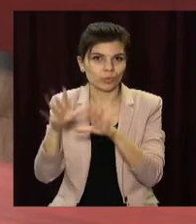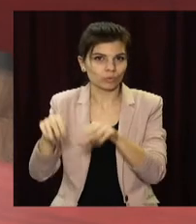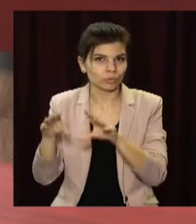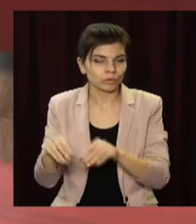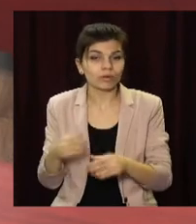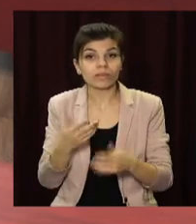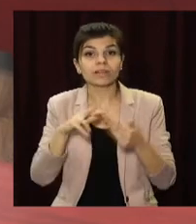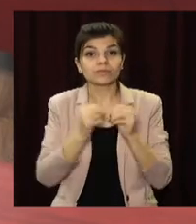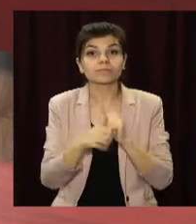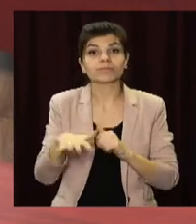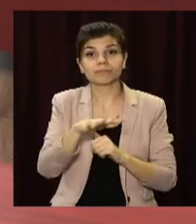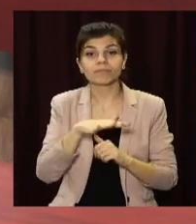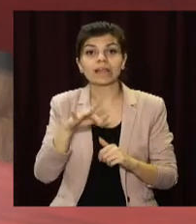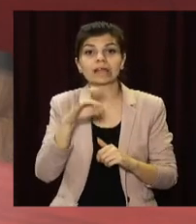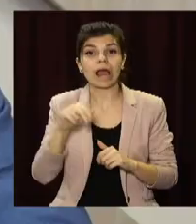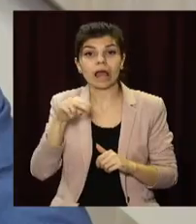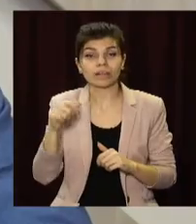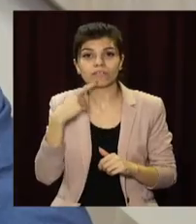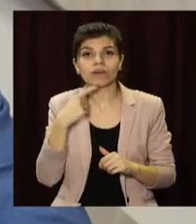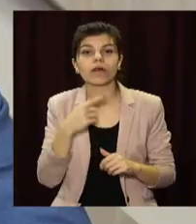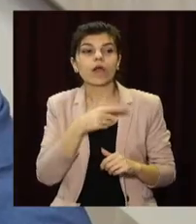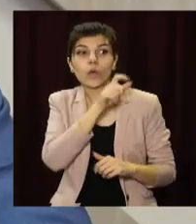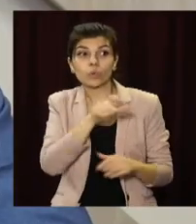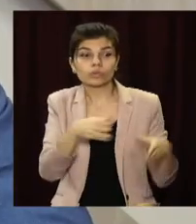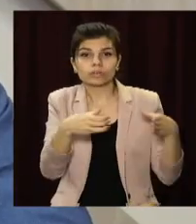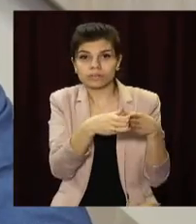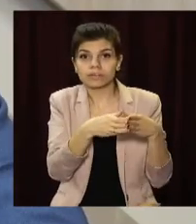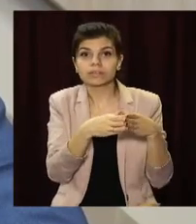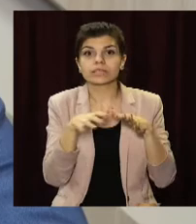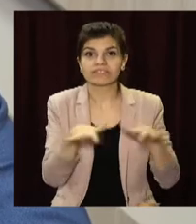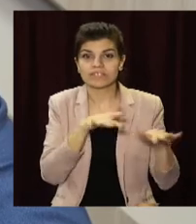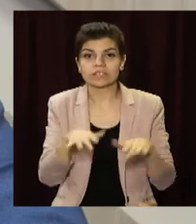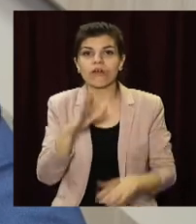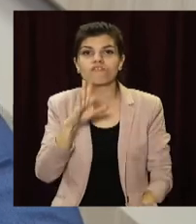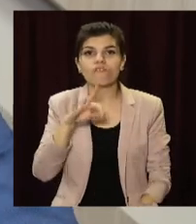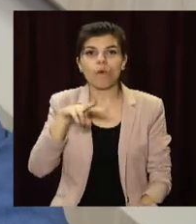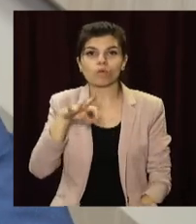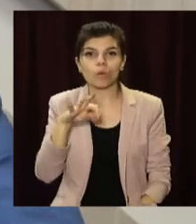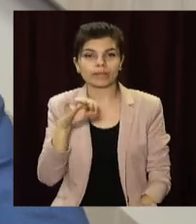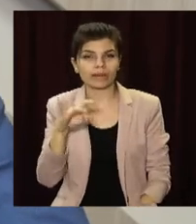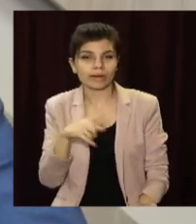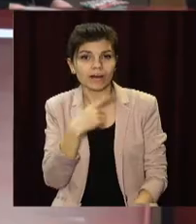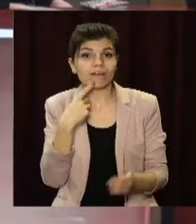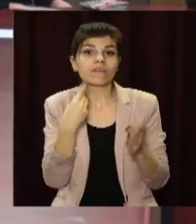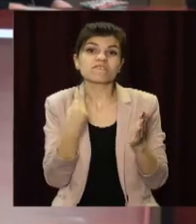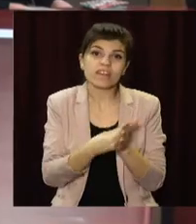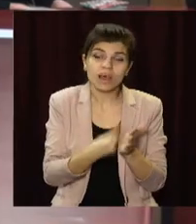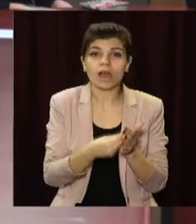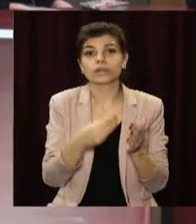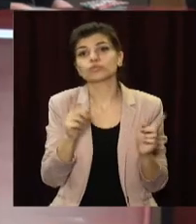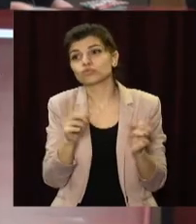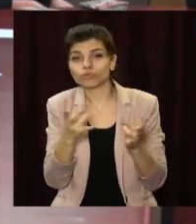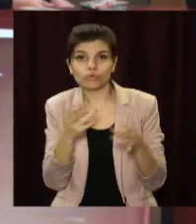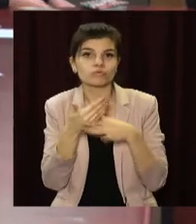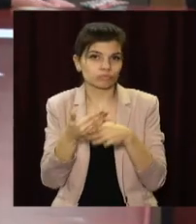співпрацюють з волонтерським рухом Дніпра вже не один рік. І разом вирішують соціальні та фінансові проблеми родин загиблих АТОВців. Бо розуміють, як